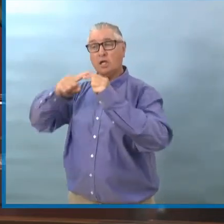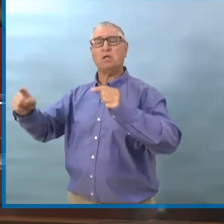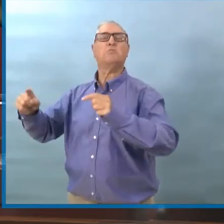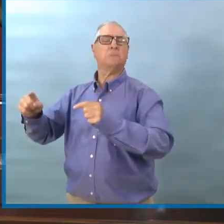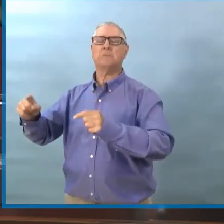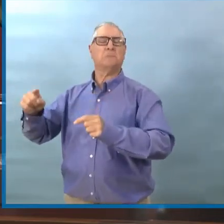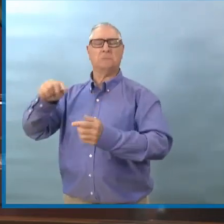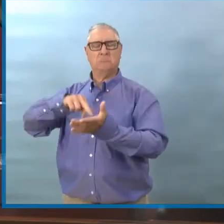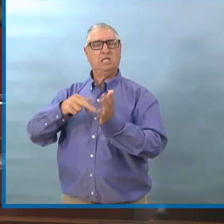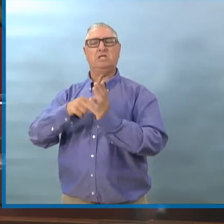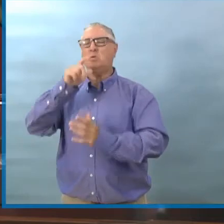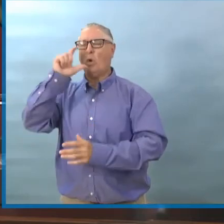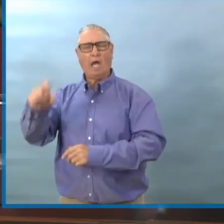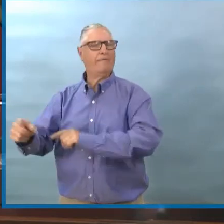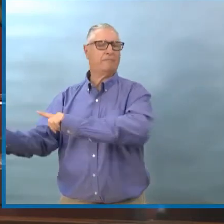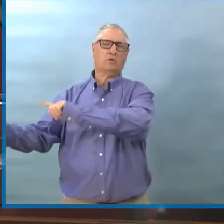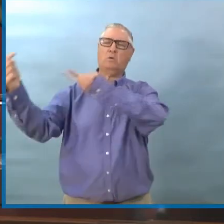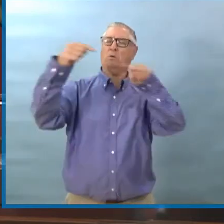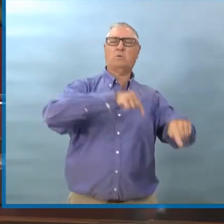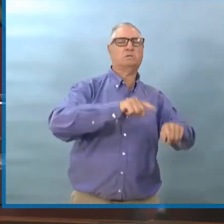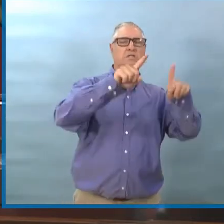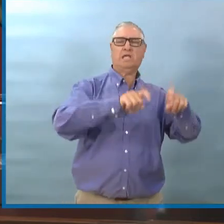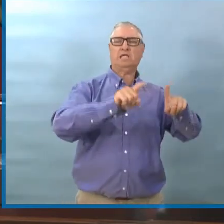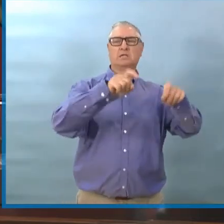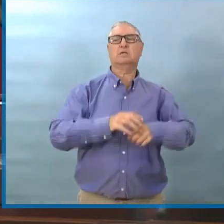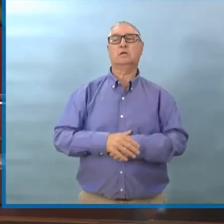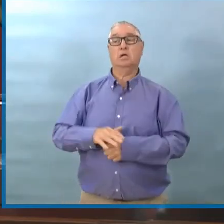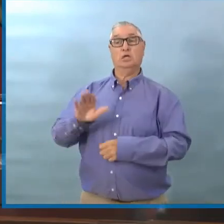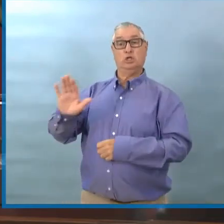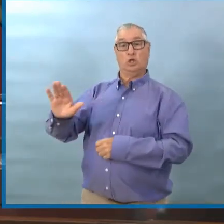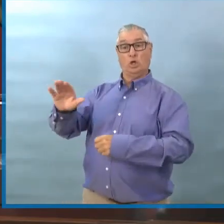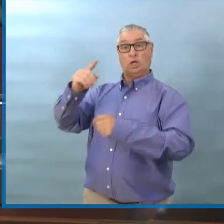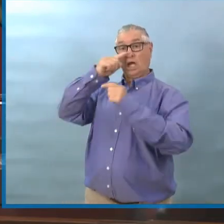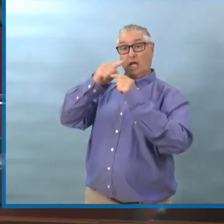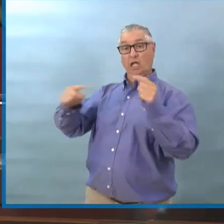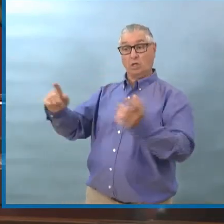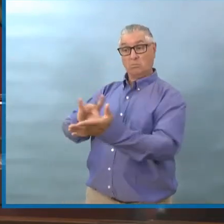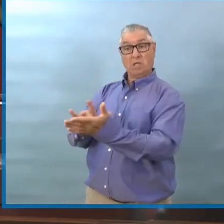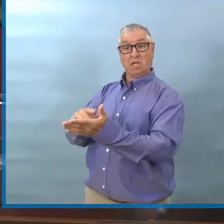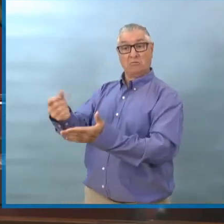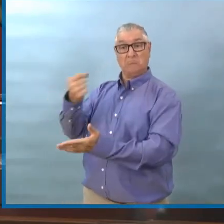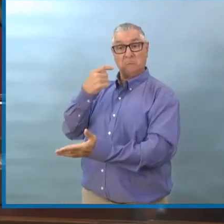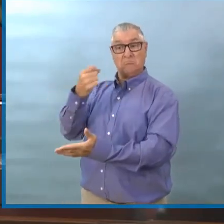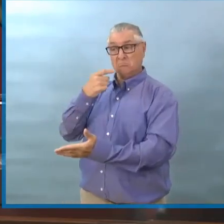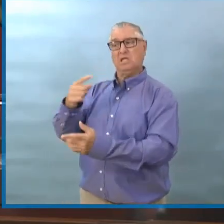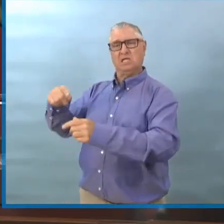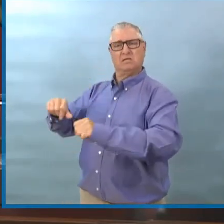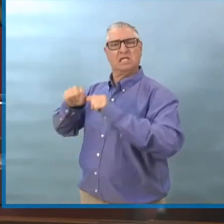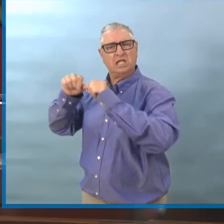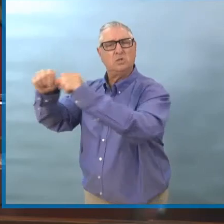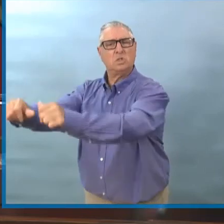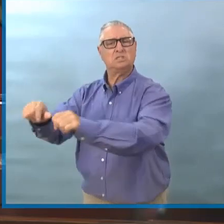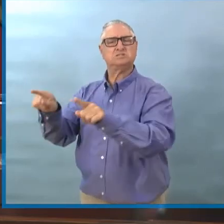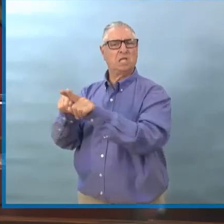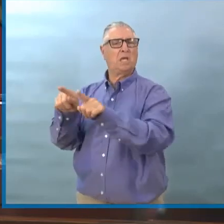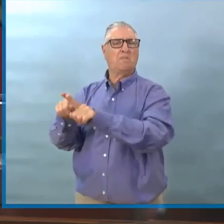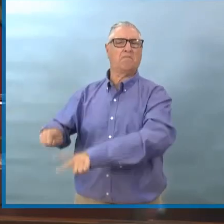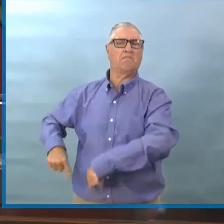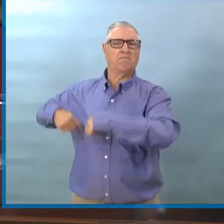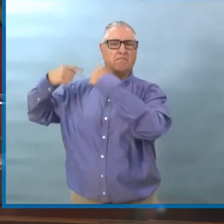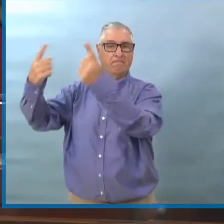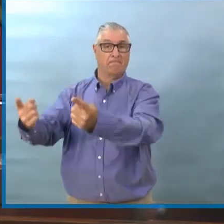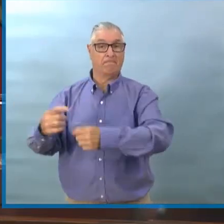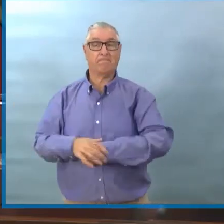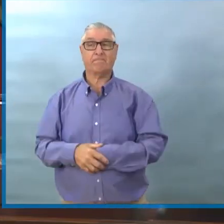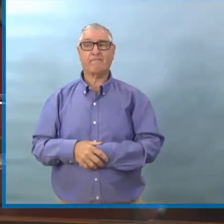Et si ces personnes répondent à leurs médicaments contre les allergies, ces personnes sont à un risque très bas. Mais le